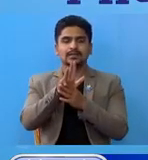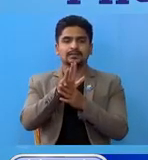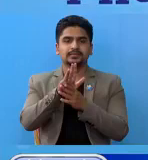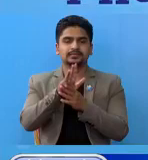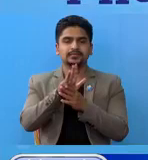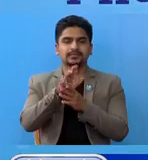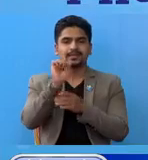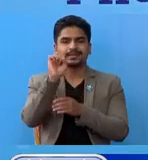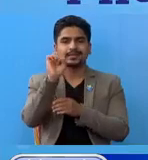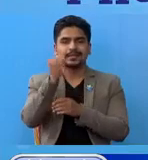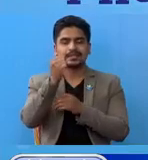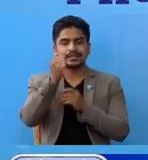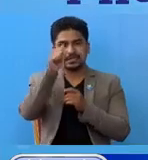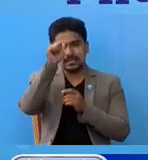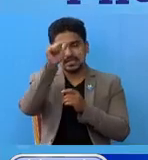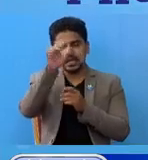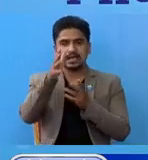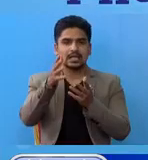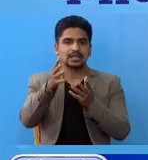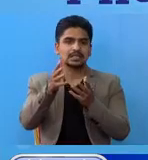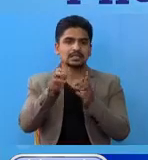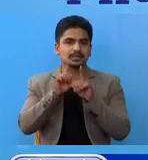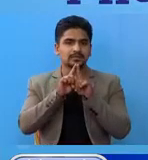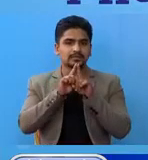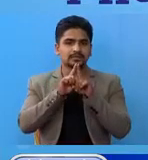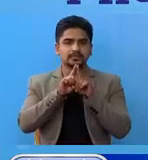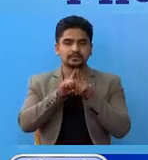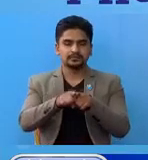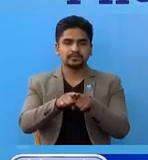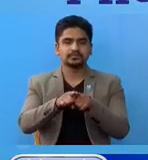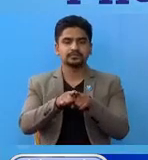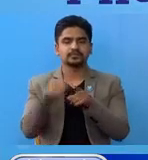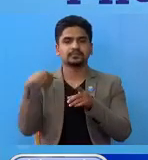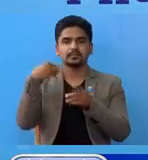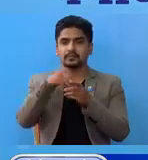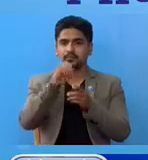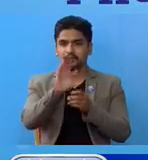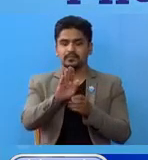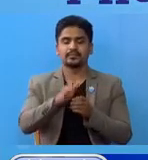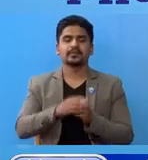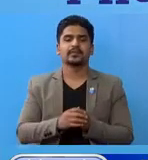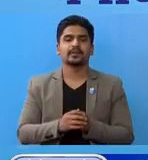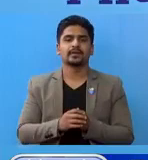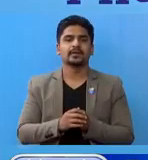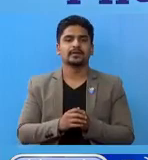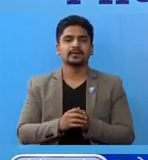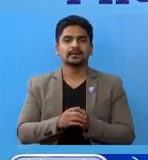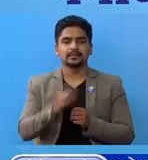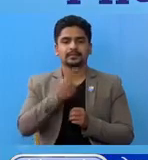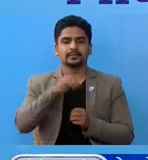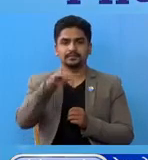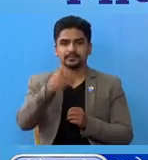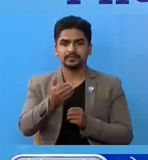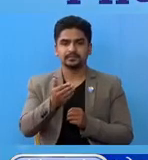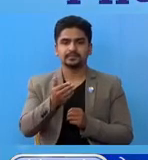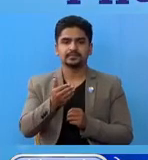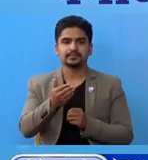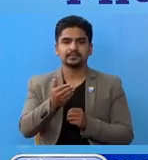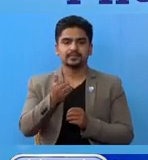राष्टिय अध्यवदिक बिवरण कार साथु पस्तित्वायका छो। हामीलाई